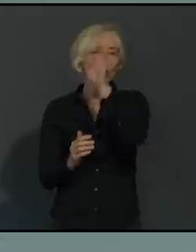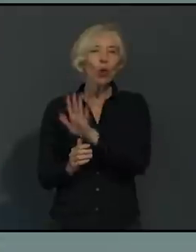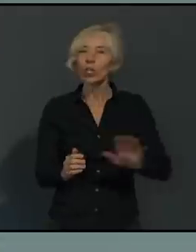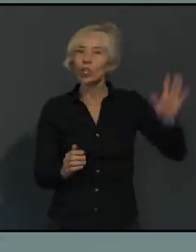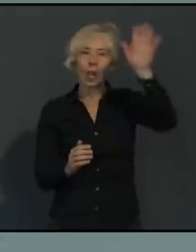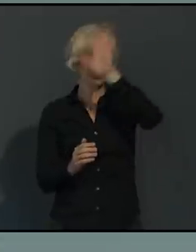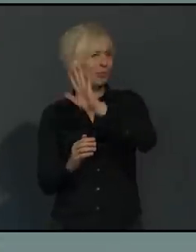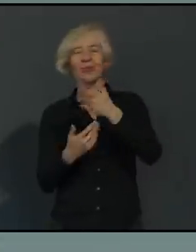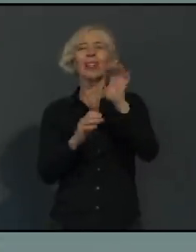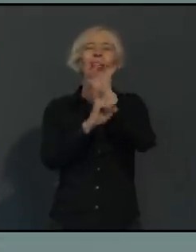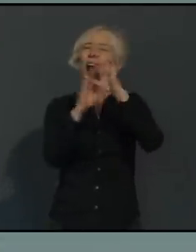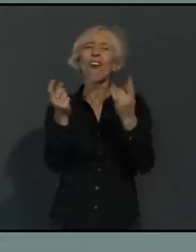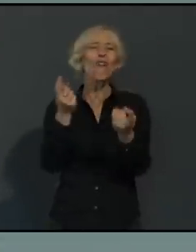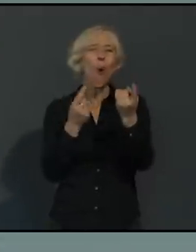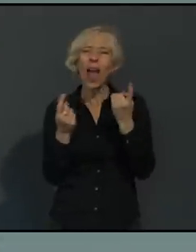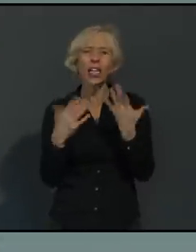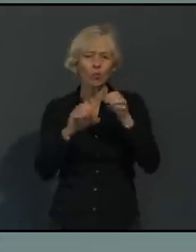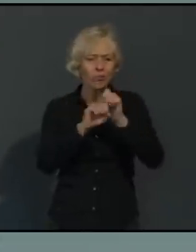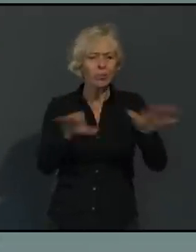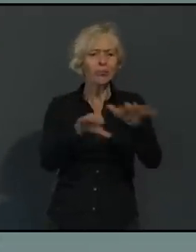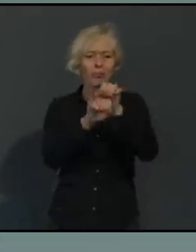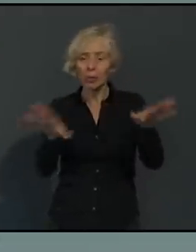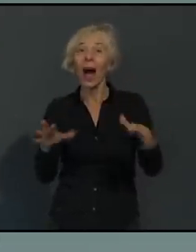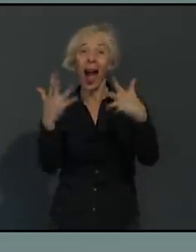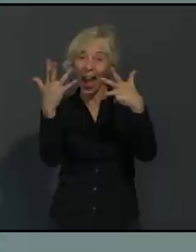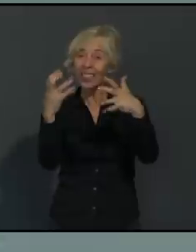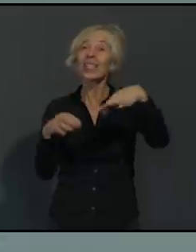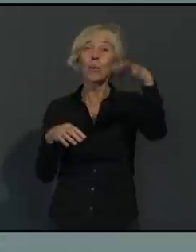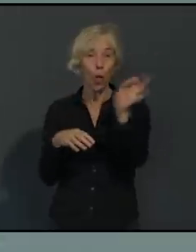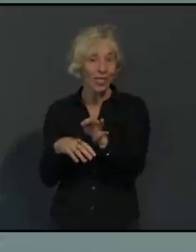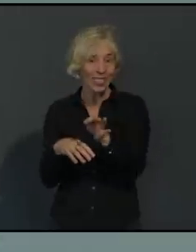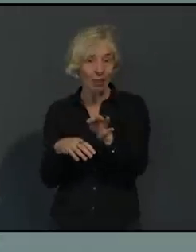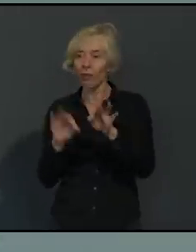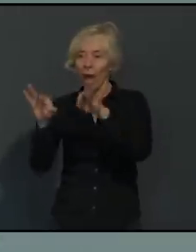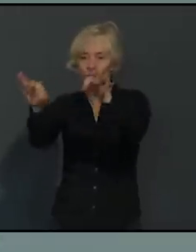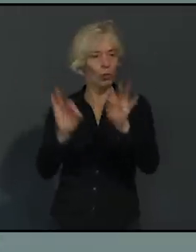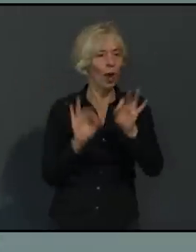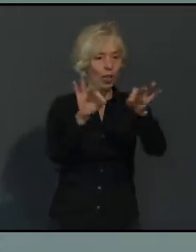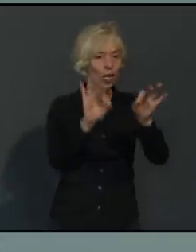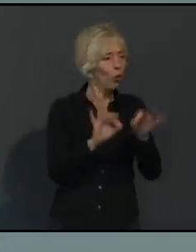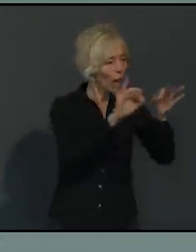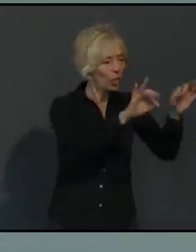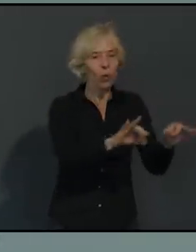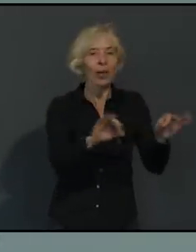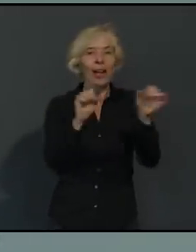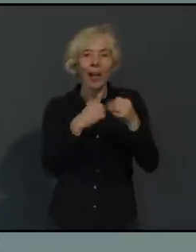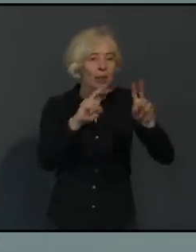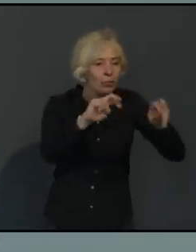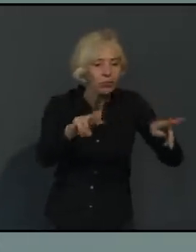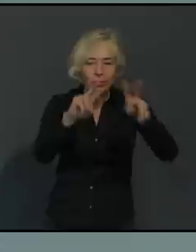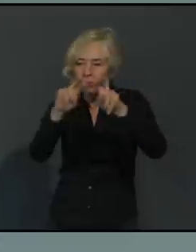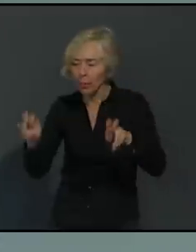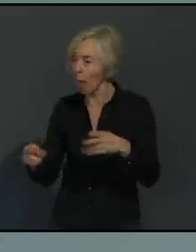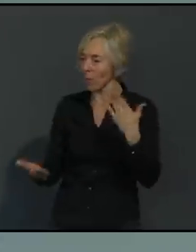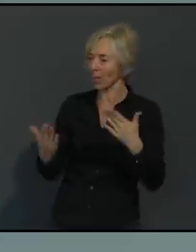des Infektionsgeschehens ist nicht nachvollziehbar, ist diffus. Wenn also Patientinnen und Patienten gefragt werden,